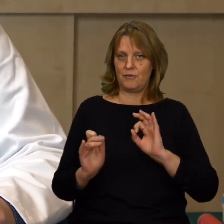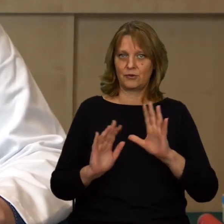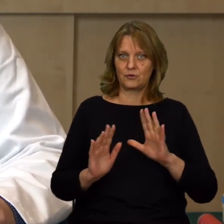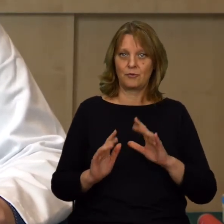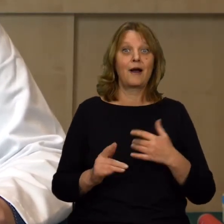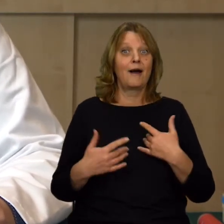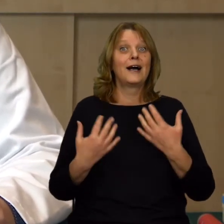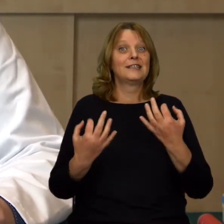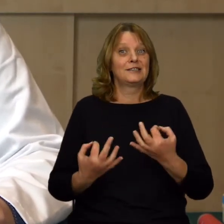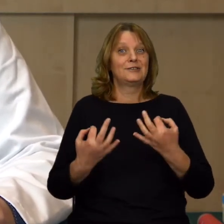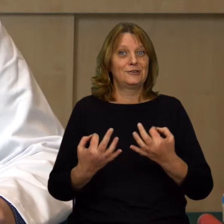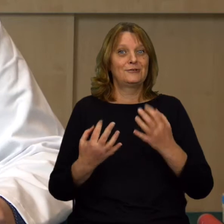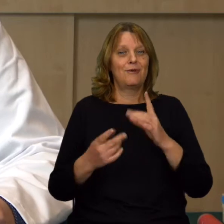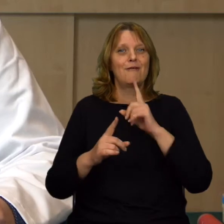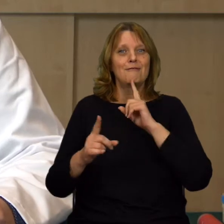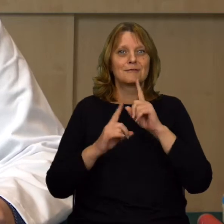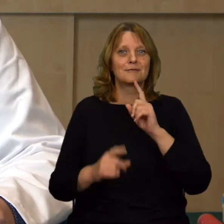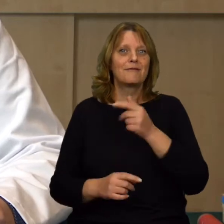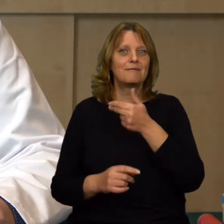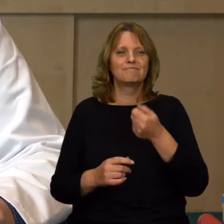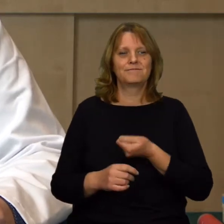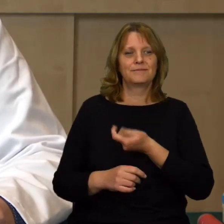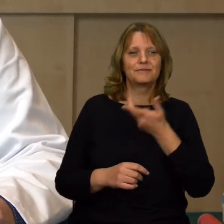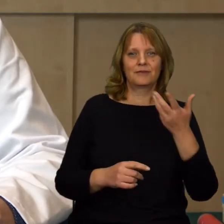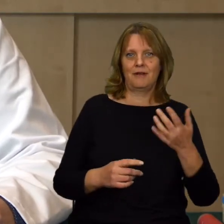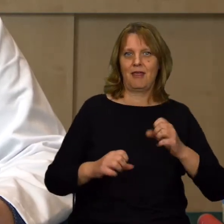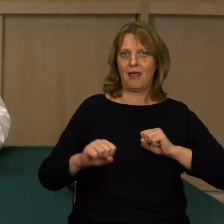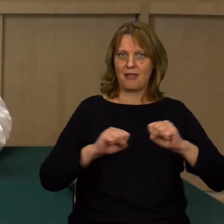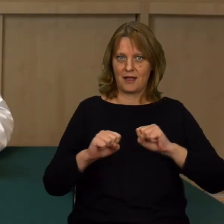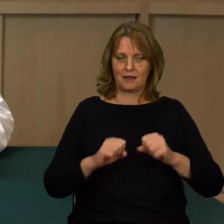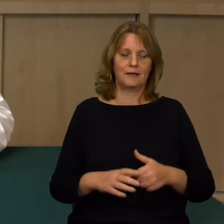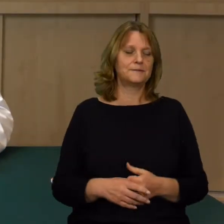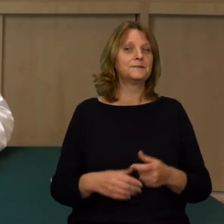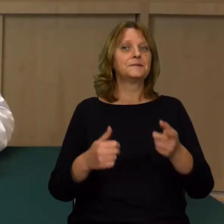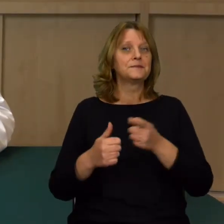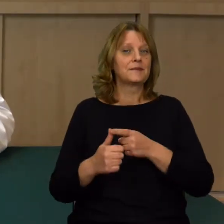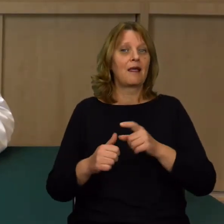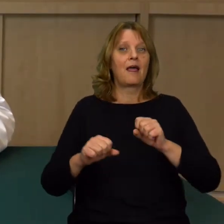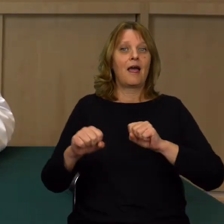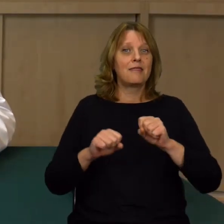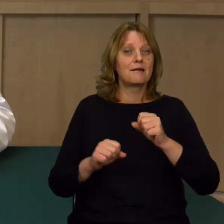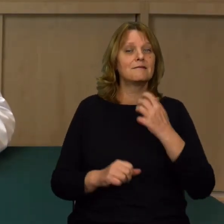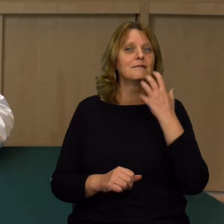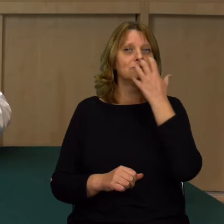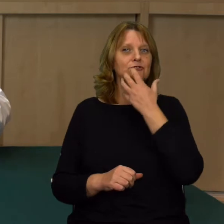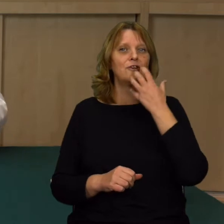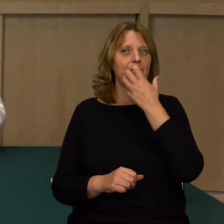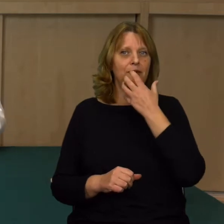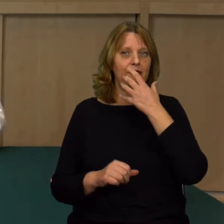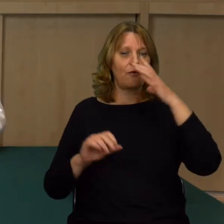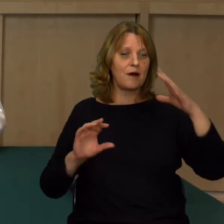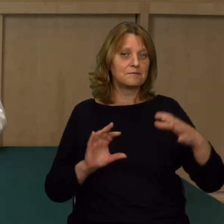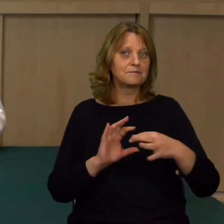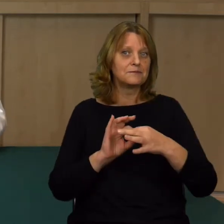Właśnie dlatego dzisiaj porozmawiamy o kilku rodzajach energii. Zaczniemy od energii cieplnej, która będzie